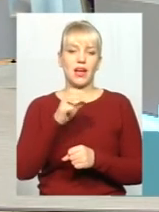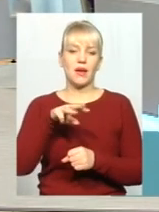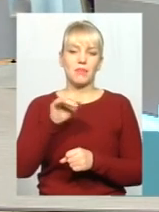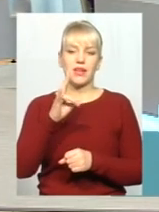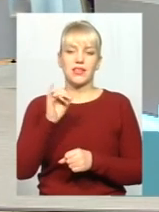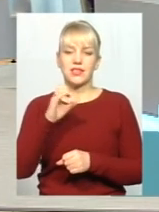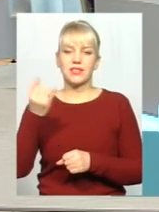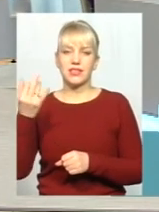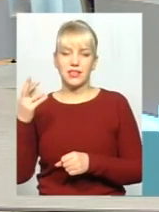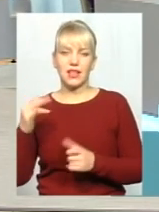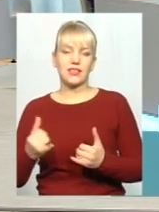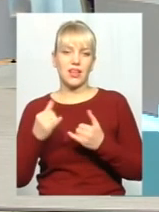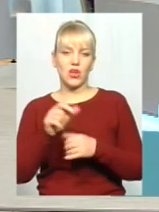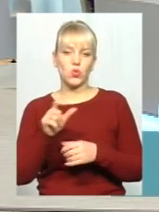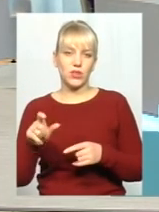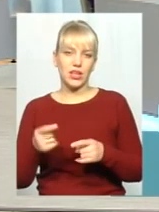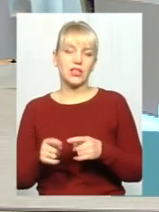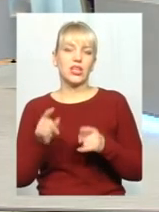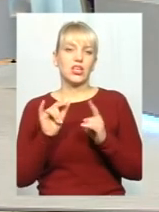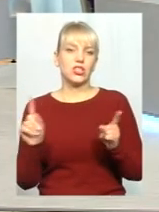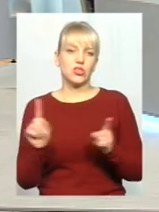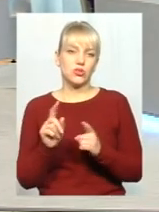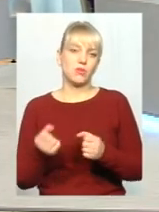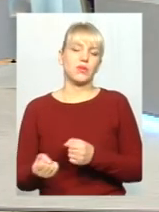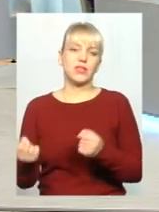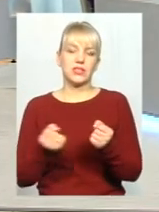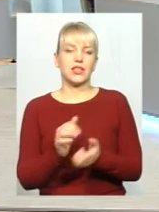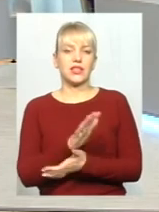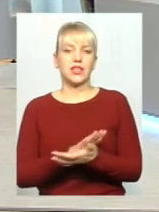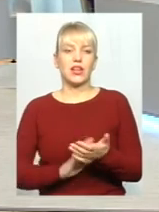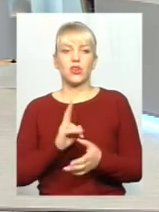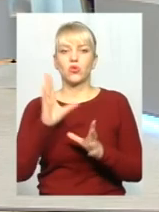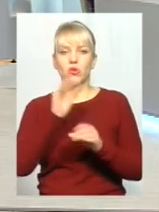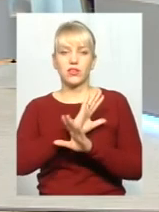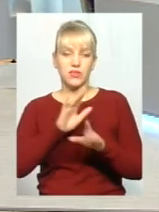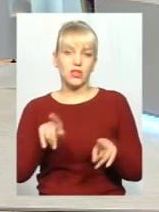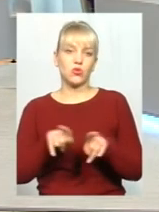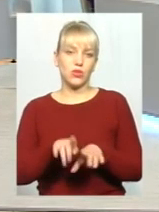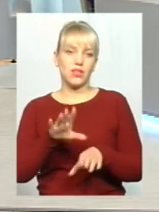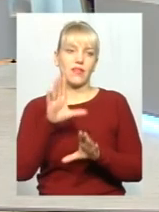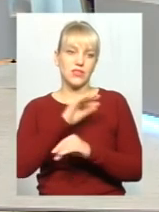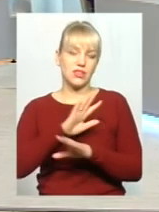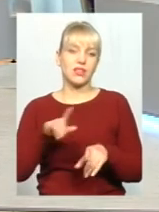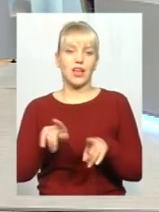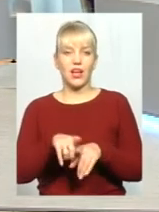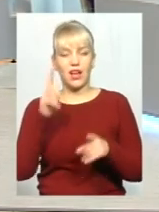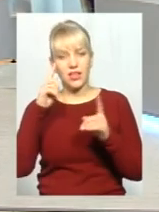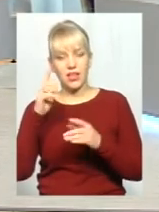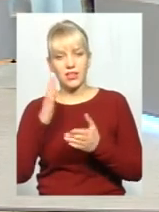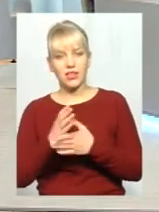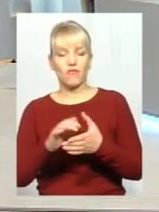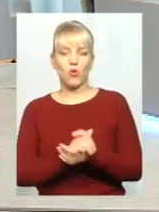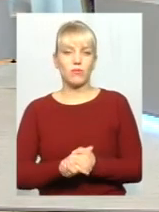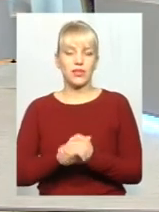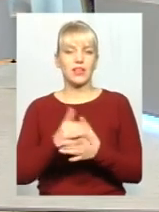Щоб вони мали можливість за три місяці розмити своє авто та їздити далі. Ну, хто не встиг, той не встиг, потім він говорить, така ідея є в комитеті на даний